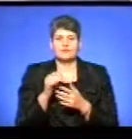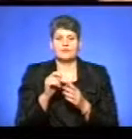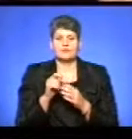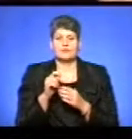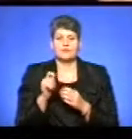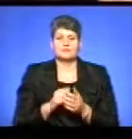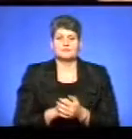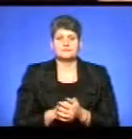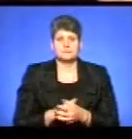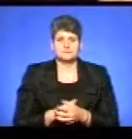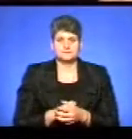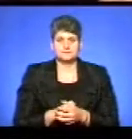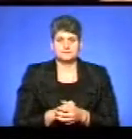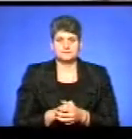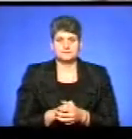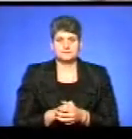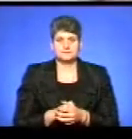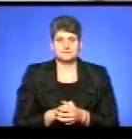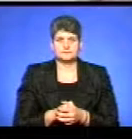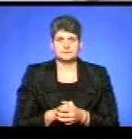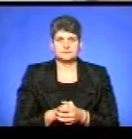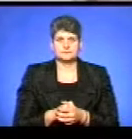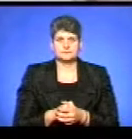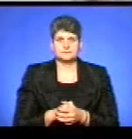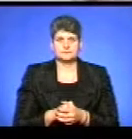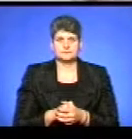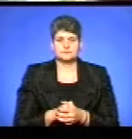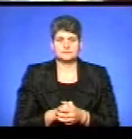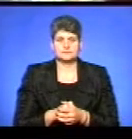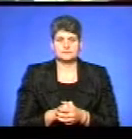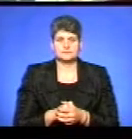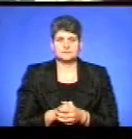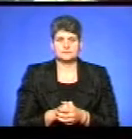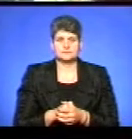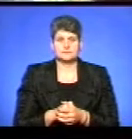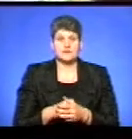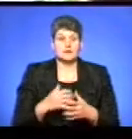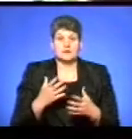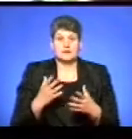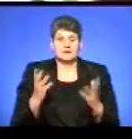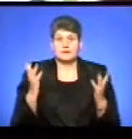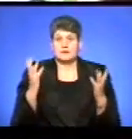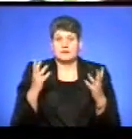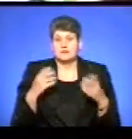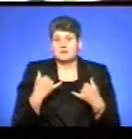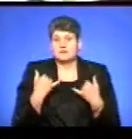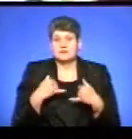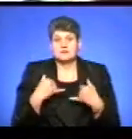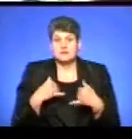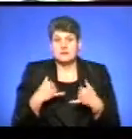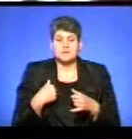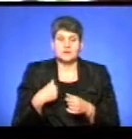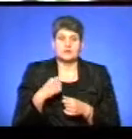захваті просто, тому що мені Кокотюха